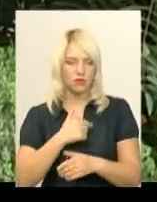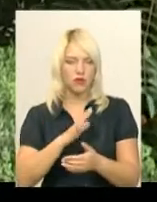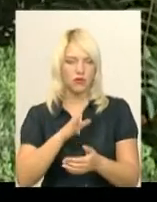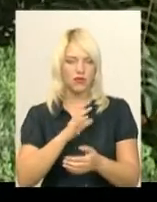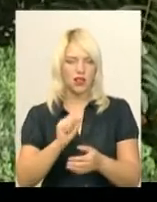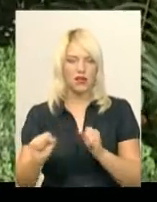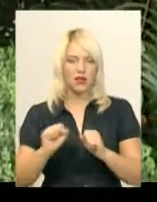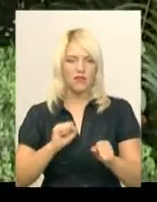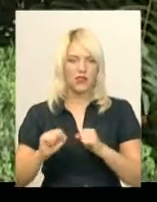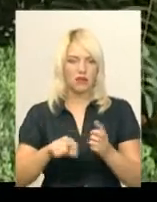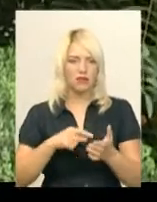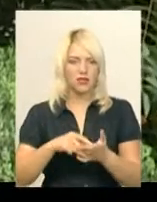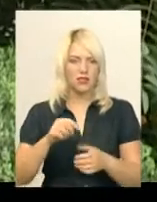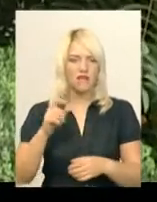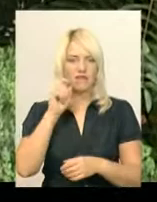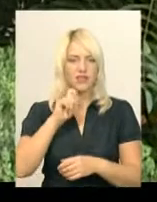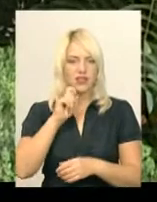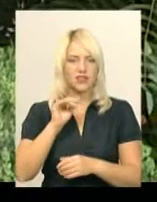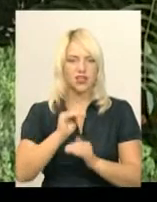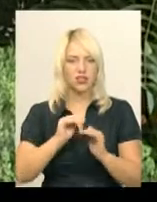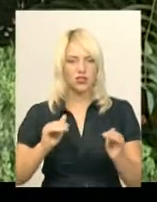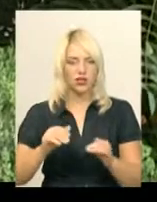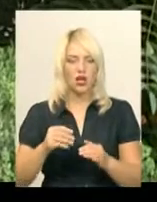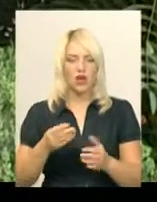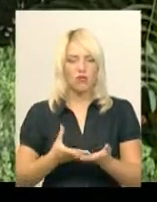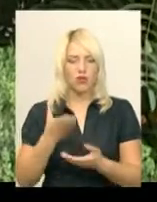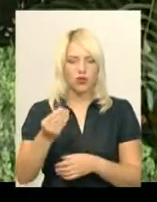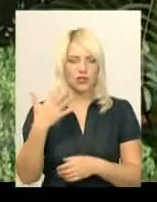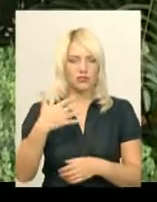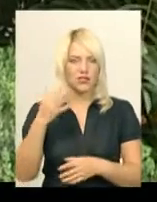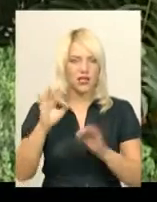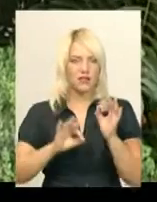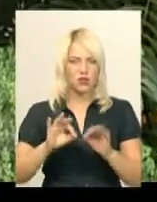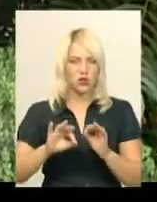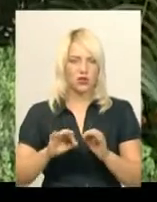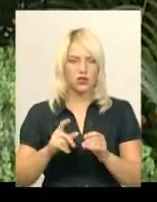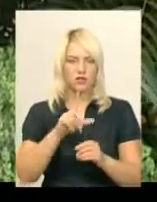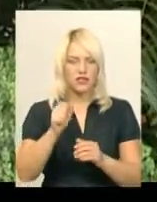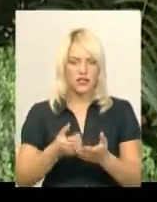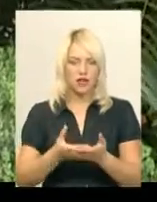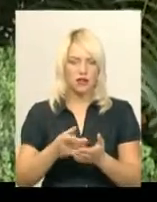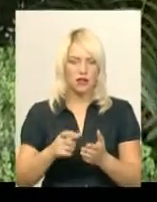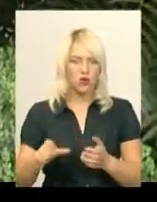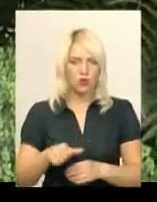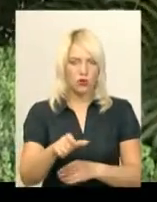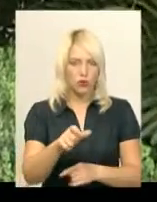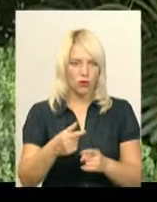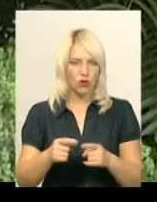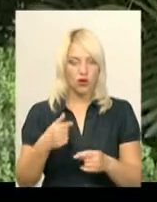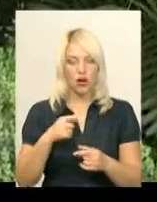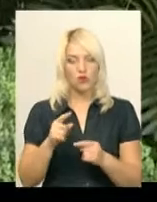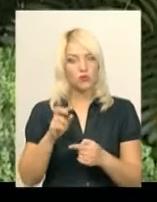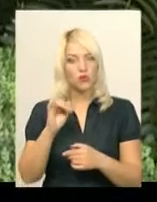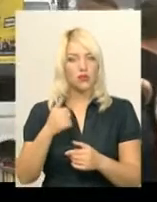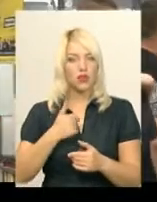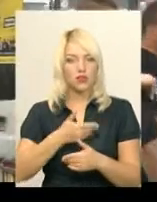відрядженні у місті Вінниці і побачила, що дітки платять 50% проїзду, то мене теж так, знаєте, як підштрихнуло, а чому би нам